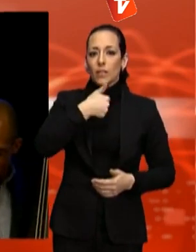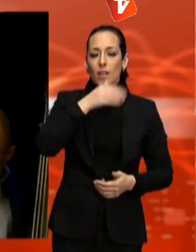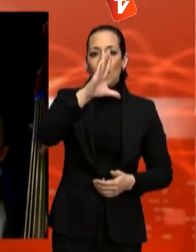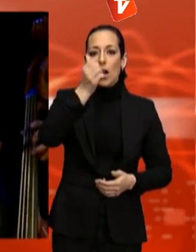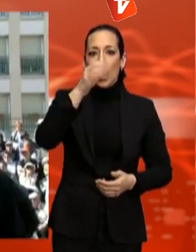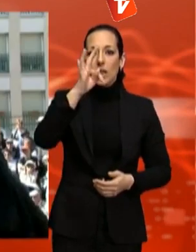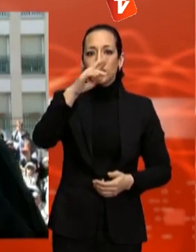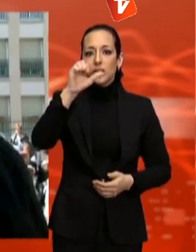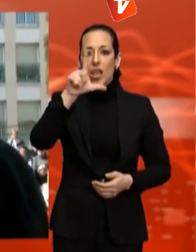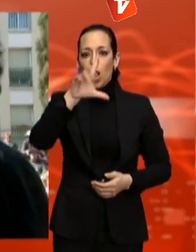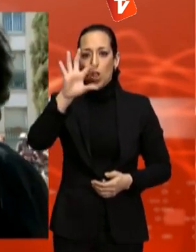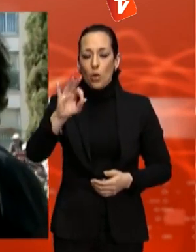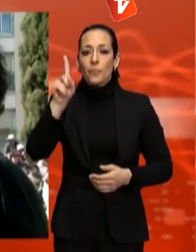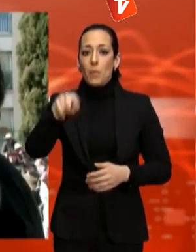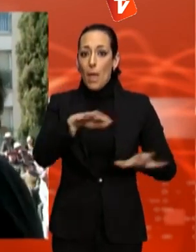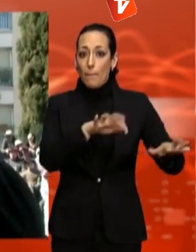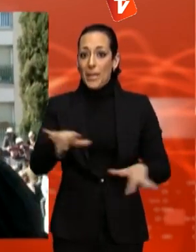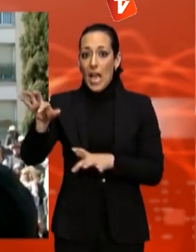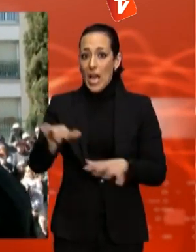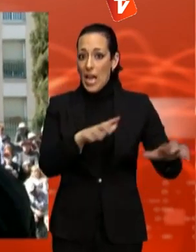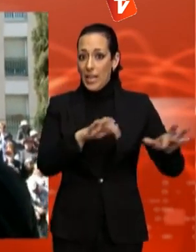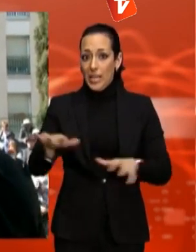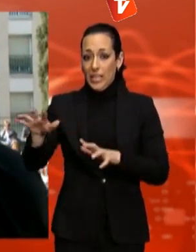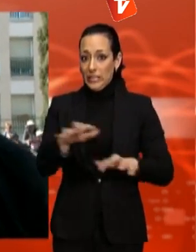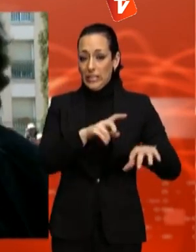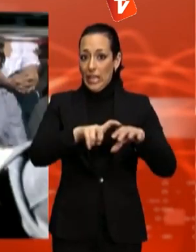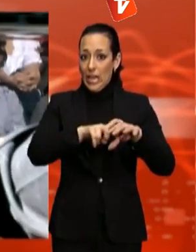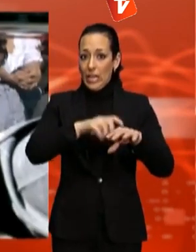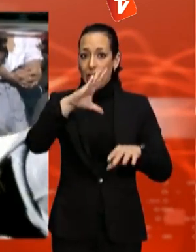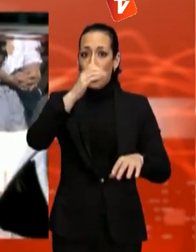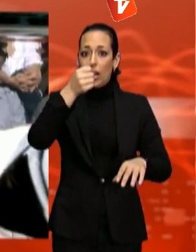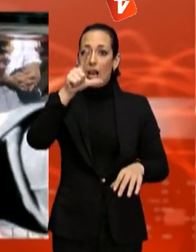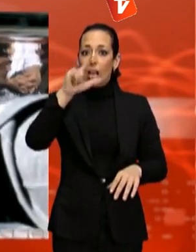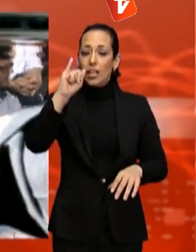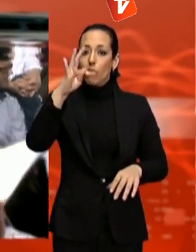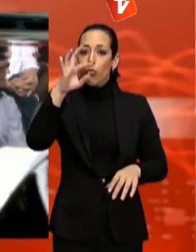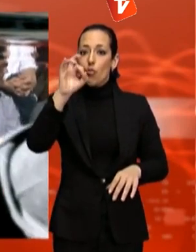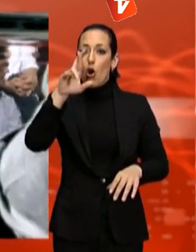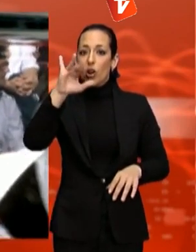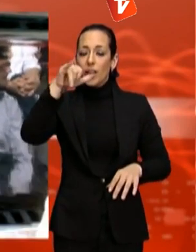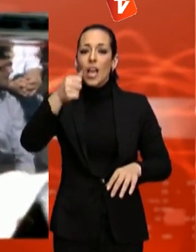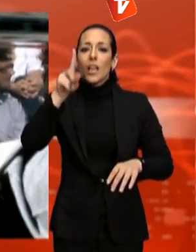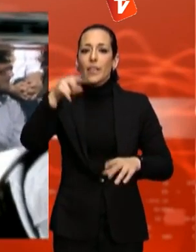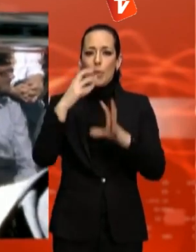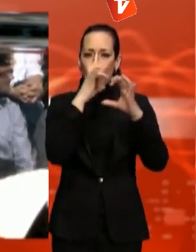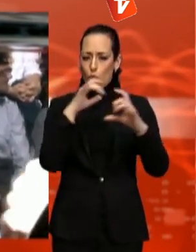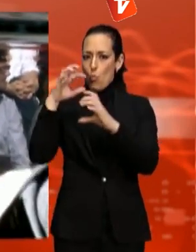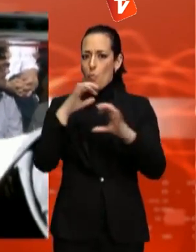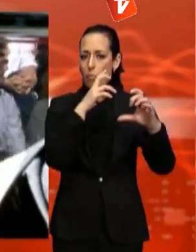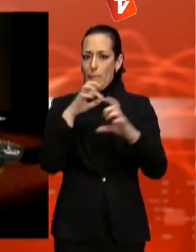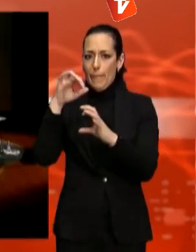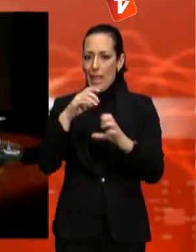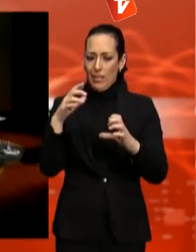8 de març. La pianista californiana Joan Brackin i els trompetes Matthew Simon i Bobby Shue i el